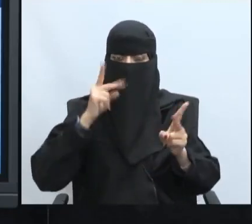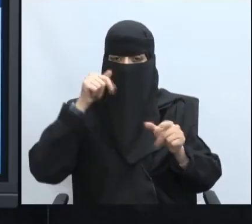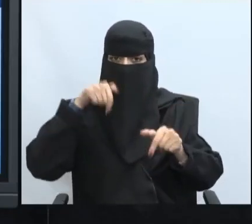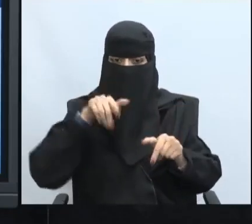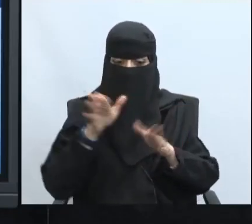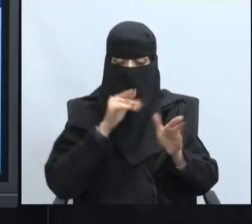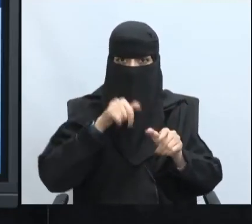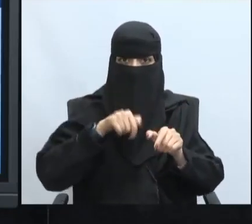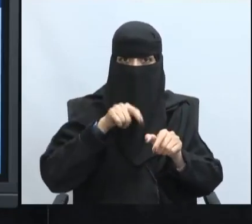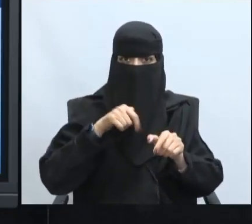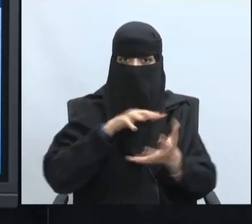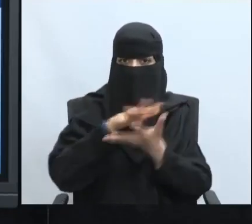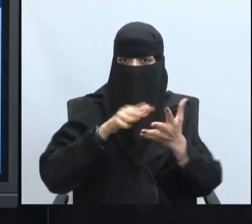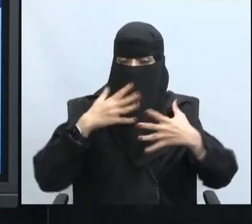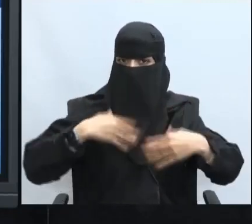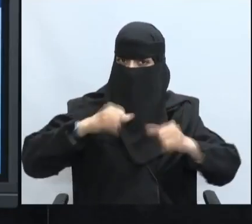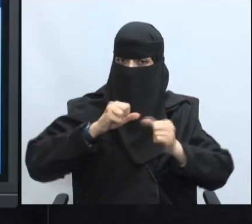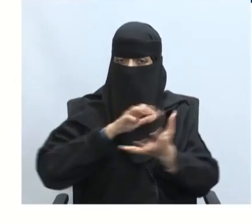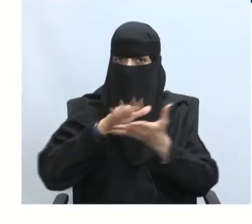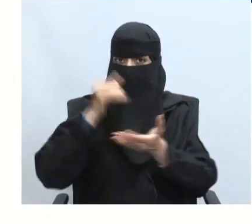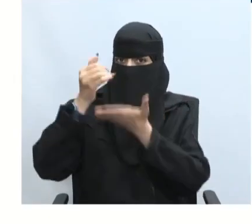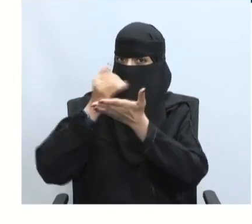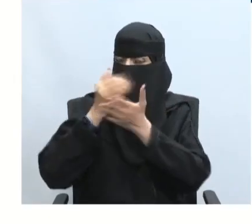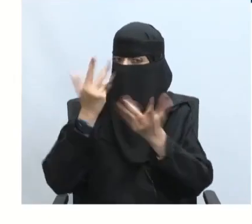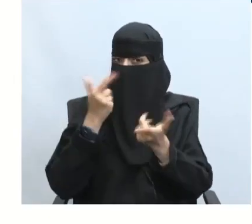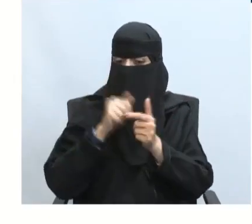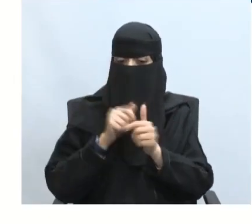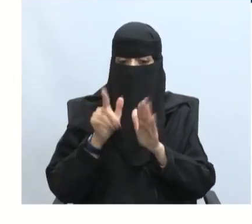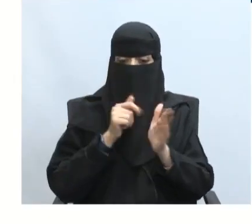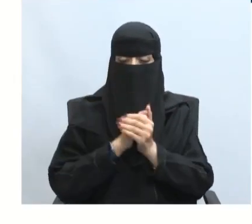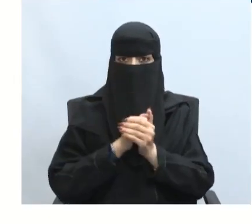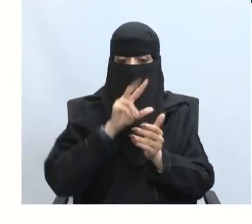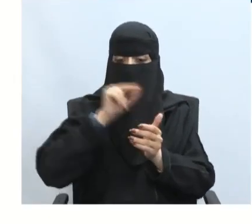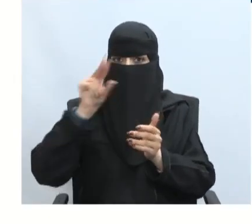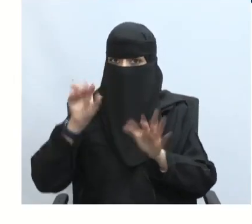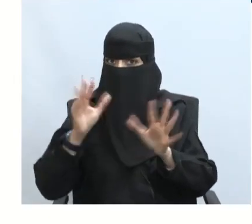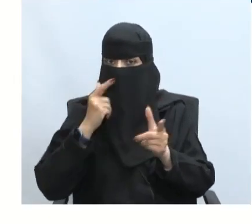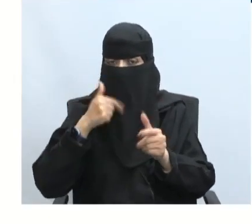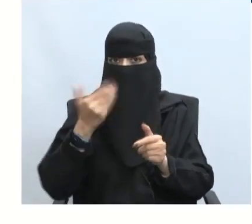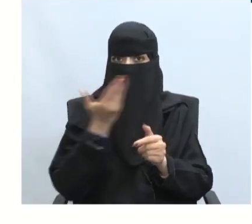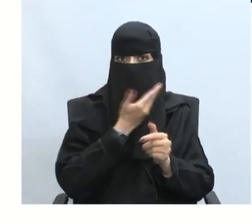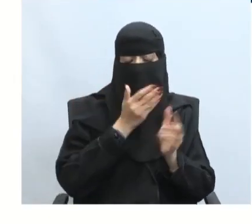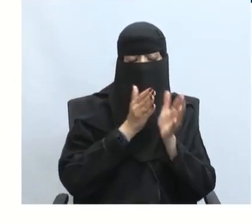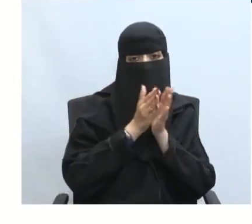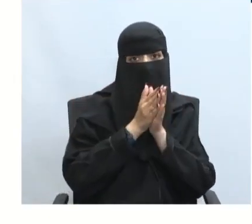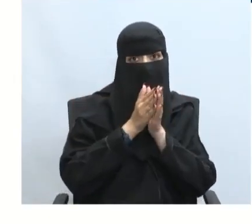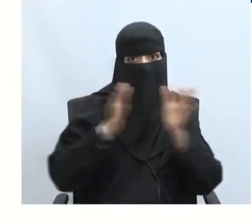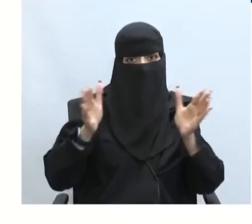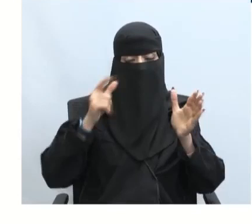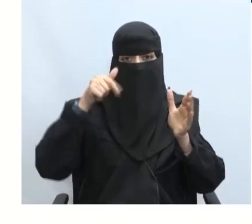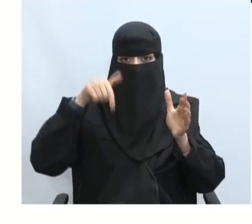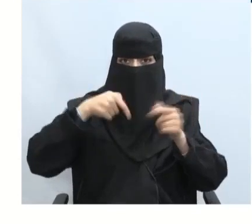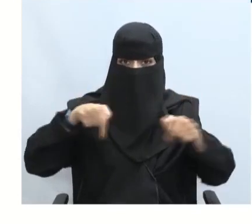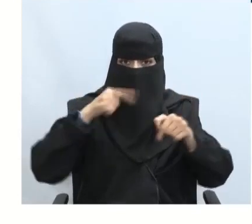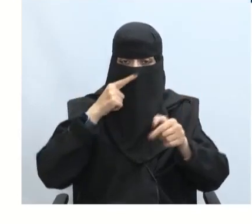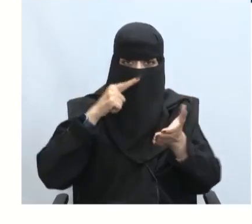اشتركوا في القناة بارك الله فيكم الأزمة الصحية تأثير واسع النطاق تتطلب